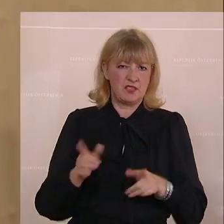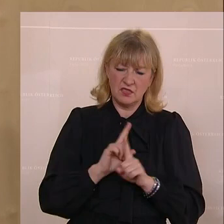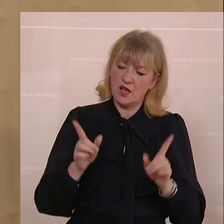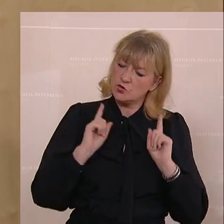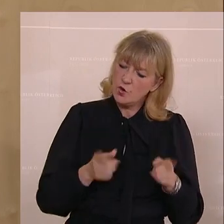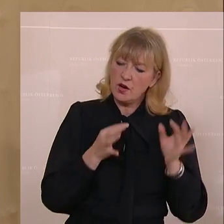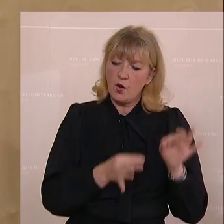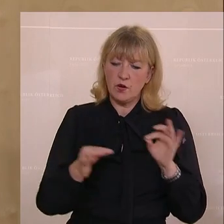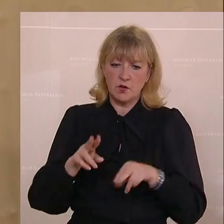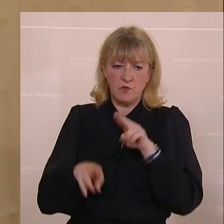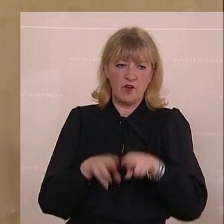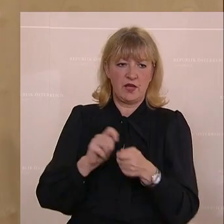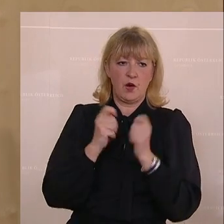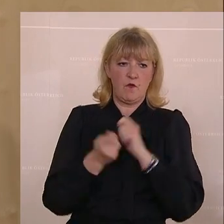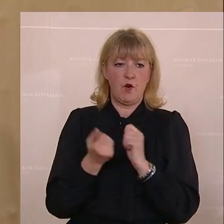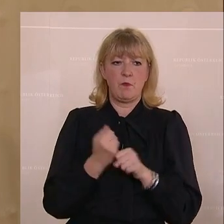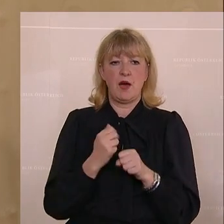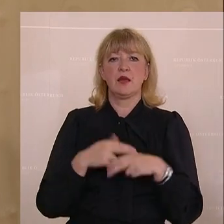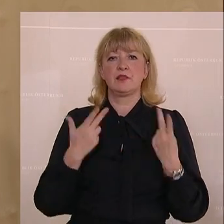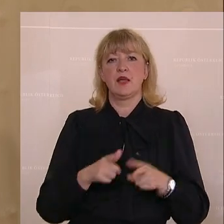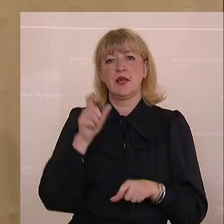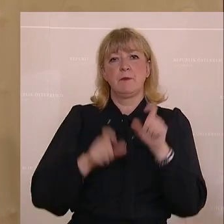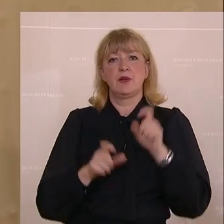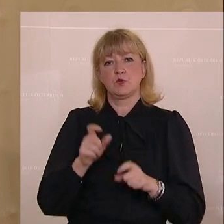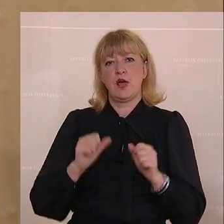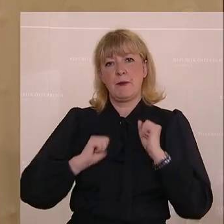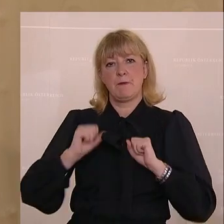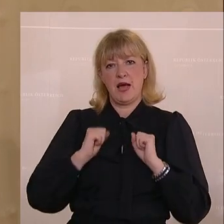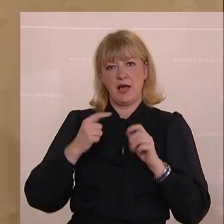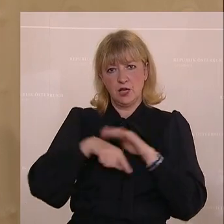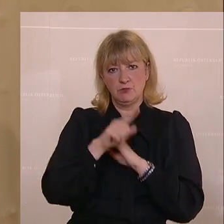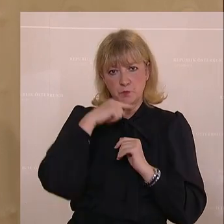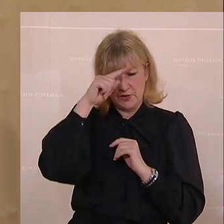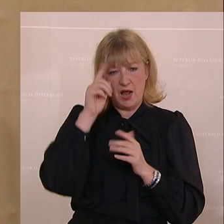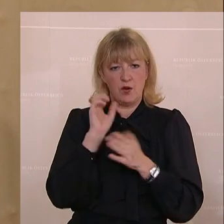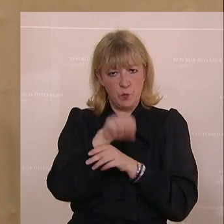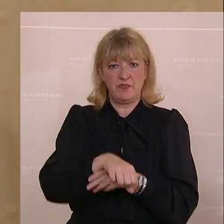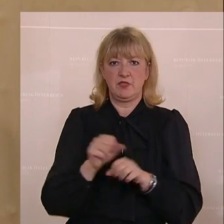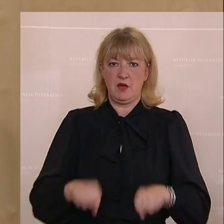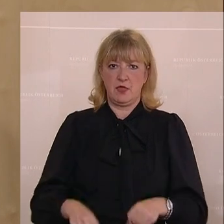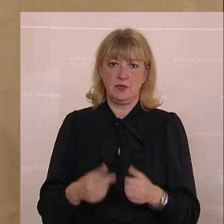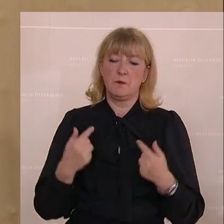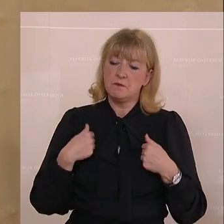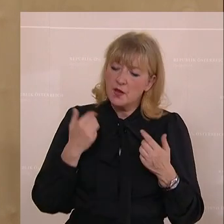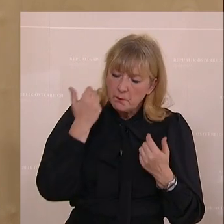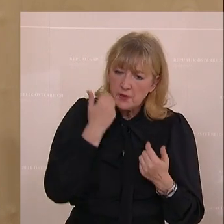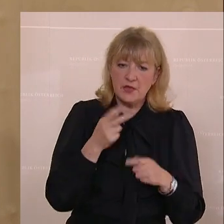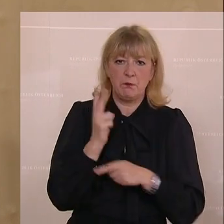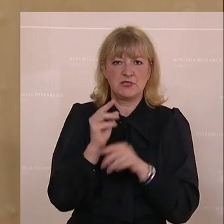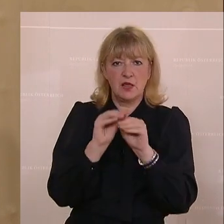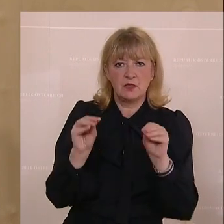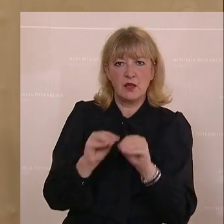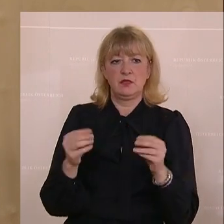eine ordentliche Pflegereform, damit wir den Personalmangel in den Krankenhäusern überwinden. Bringen wir Patienten bei,